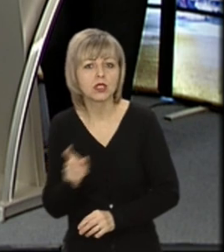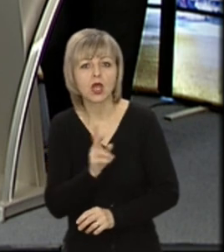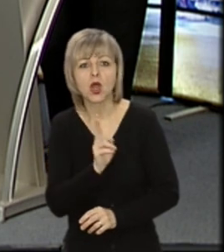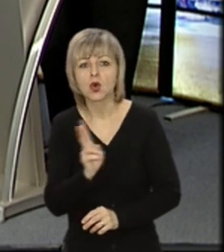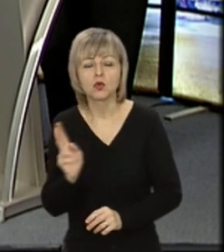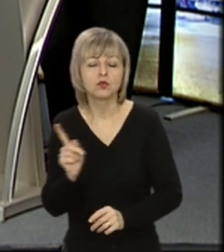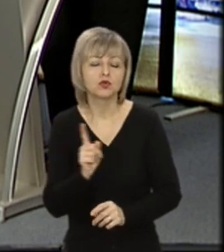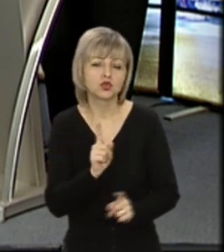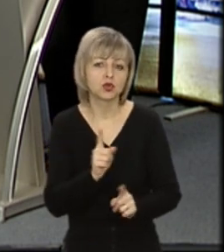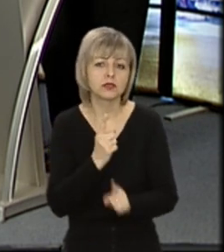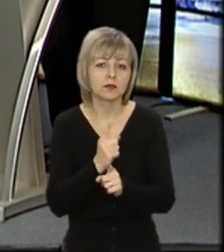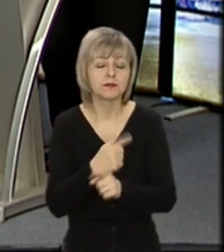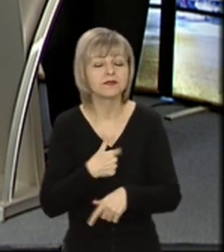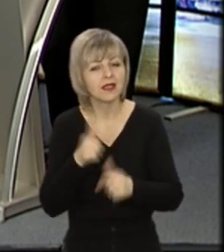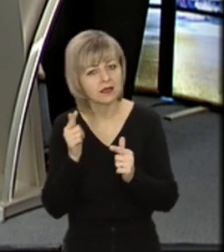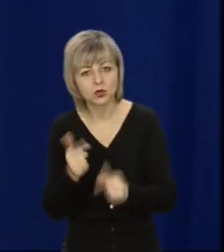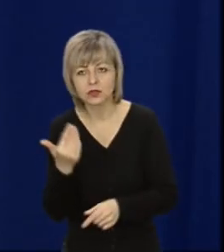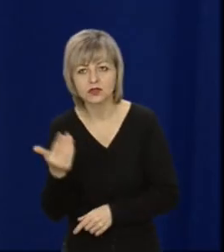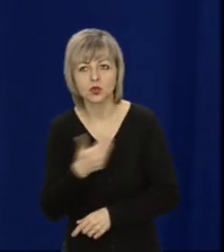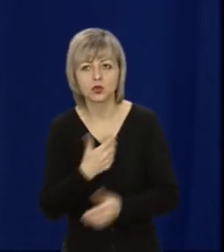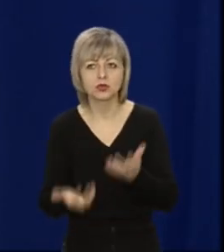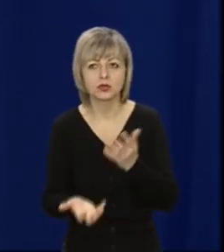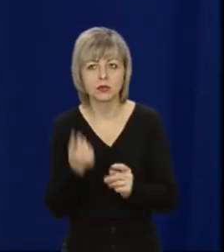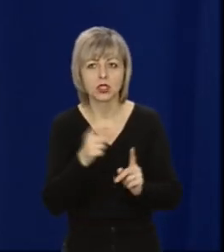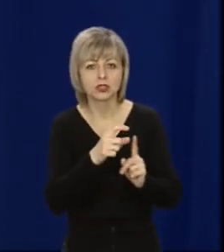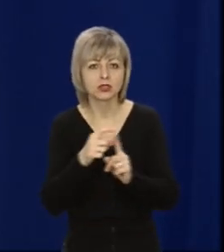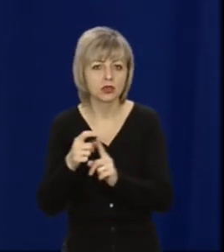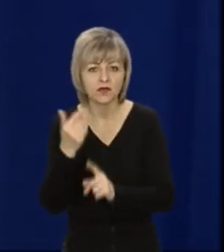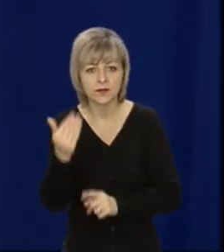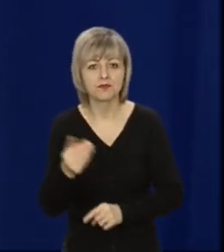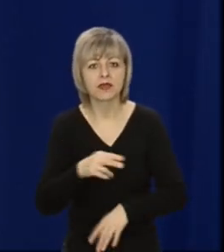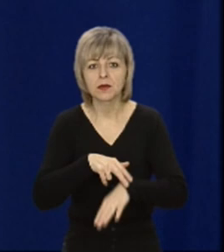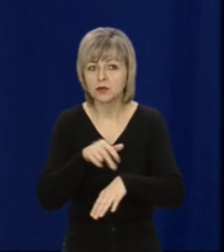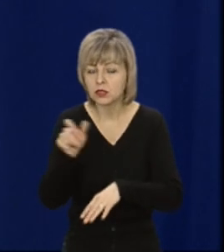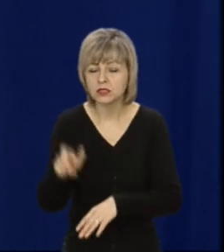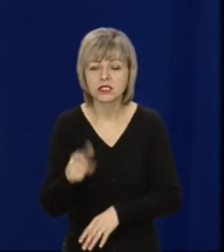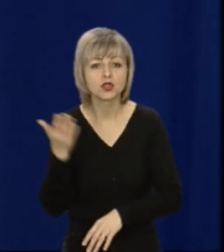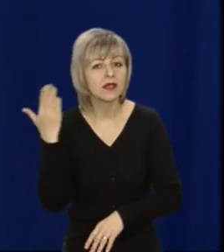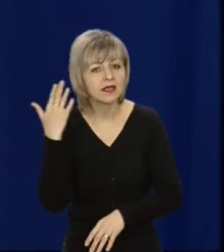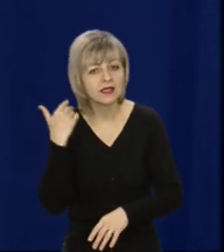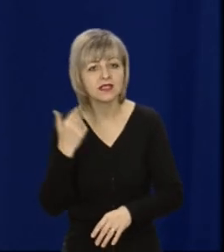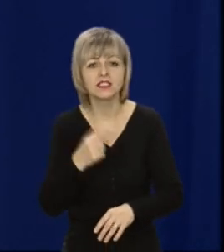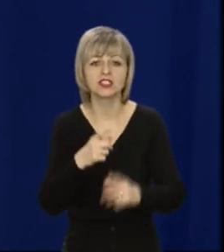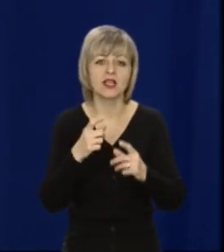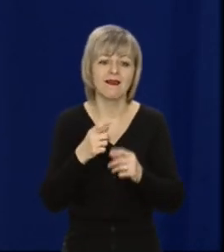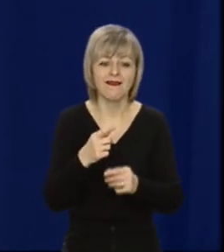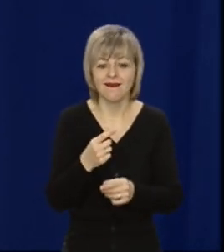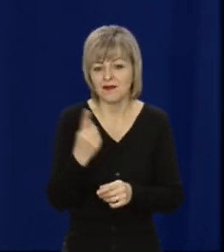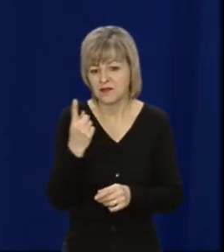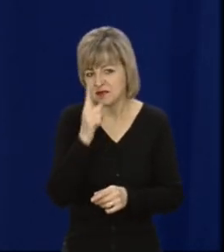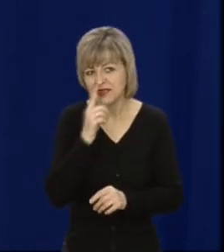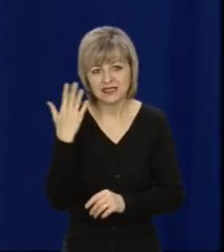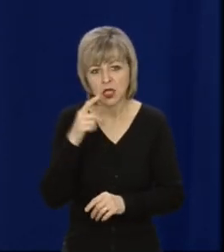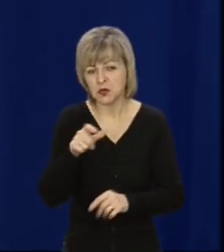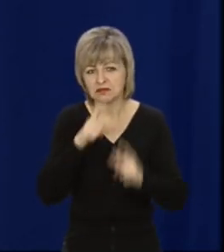щось забороняє. Згодна з вами і дуже хочу підтримати тезу пана Юрія, що ви кажете, що раніше і маски вже розслабилися протягом літа, не